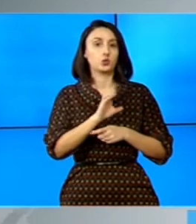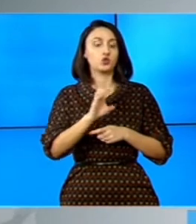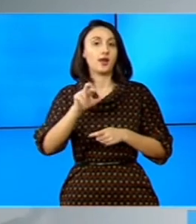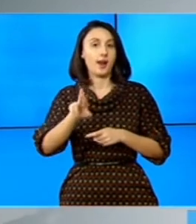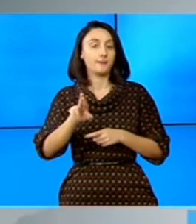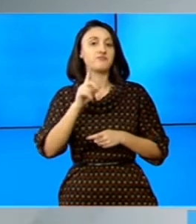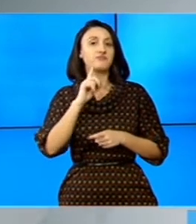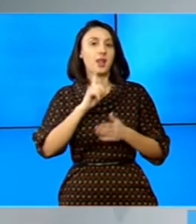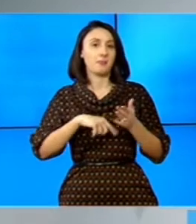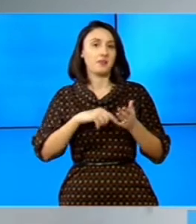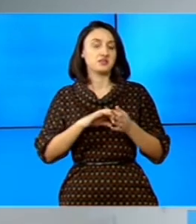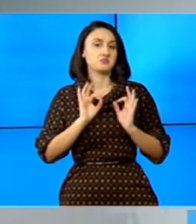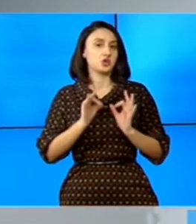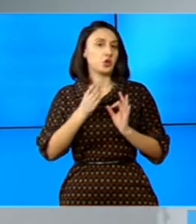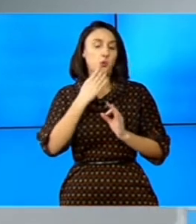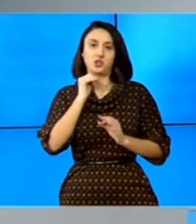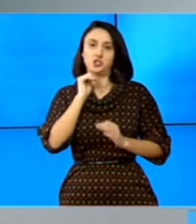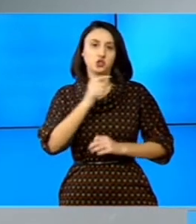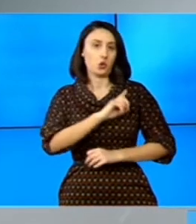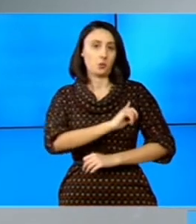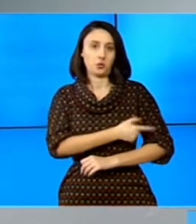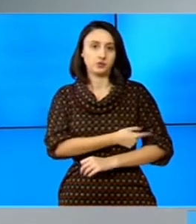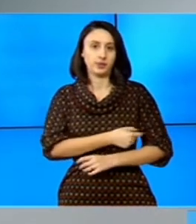Pensiilor Speciale nu are nicio șansă.